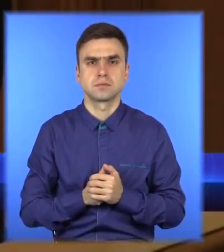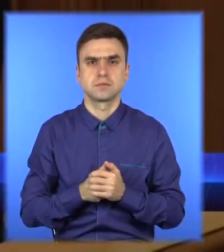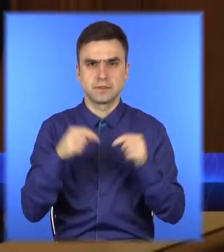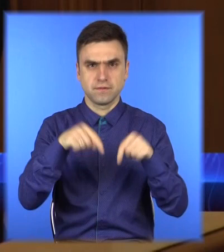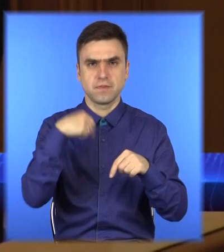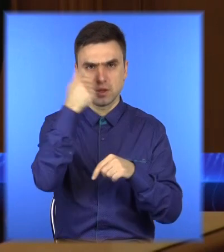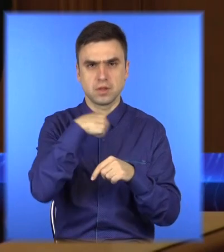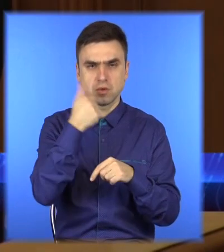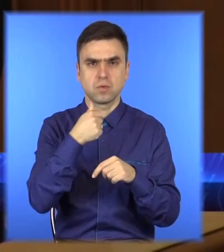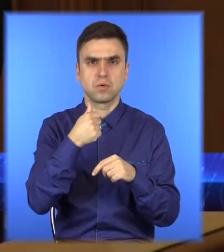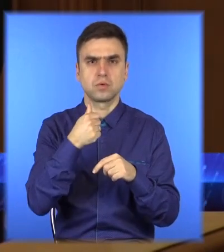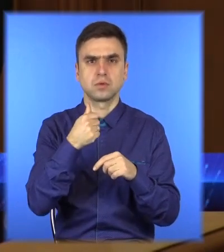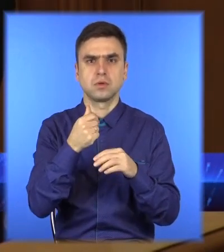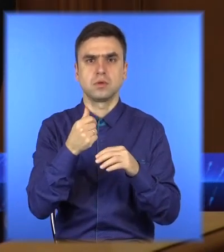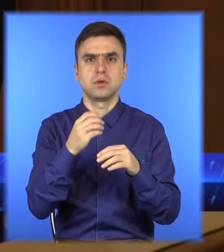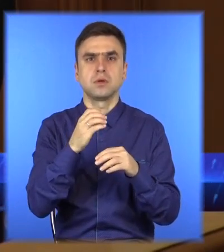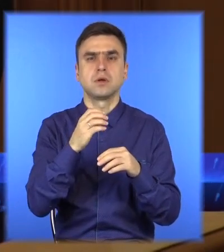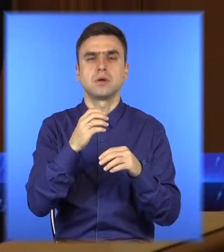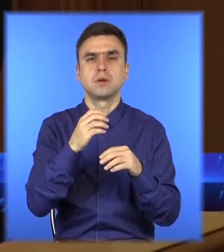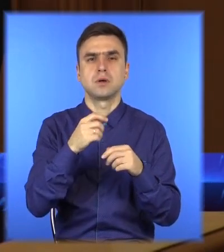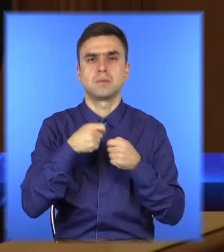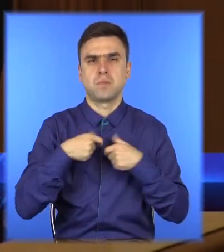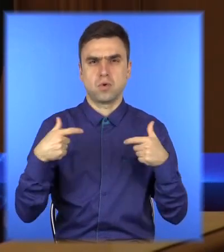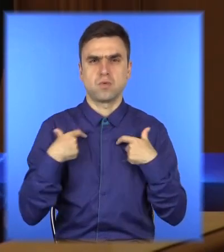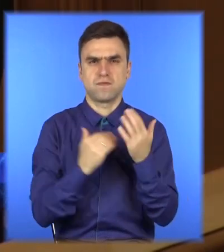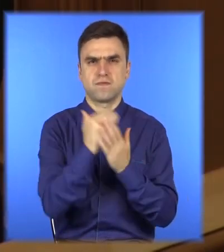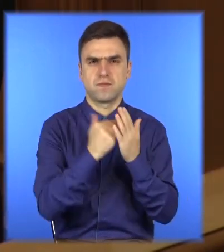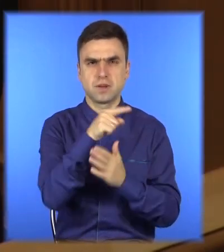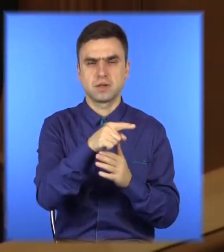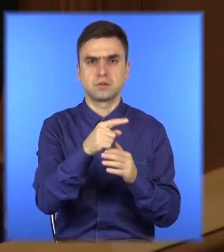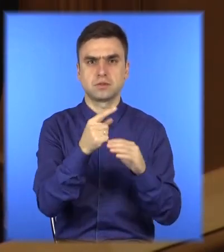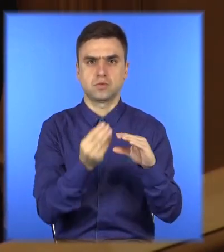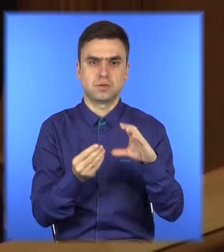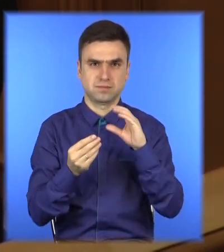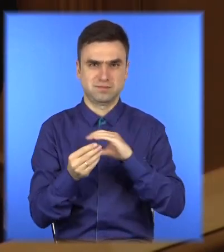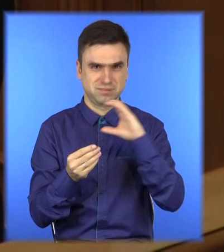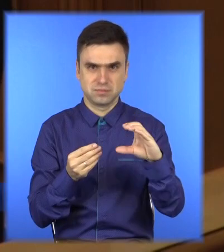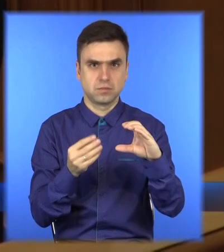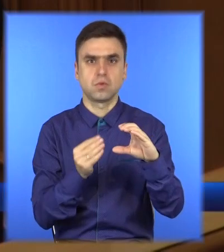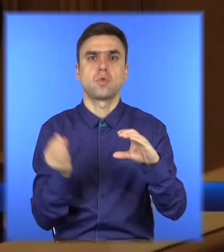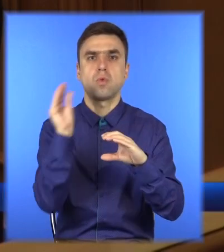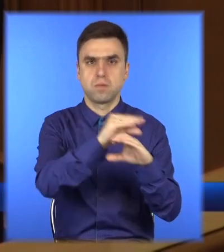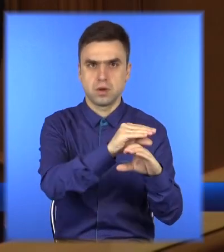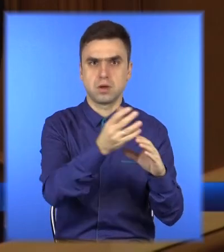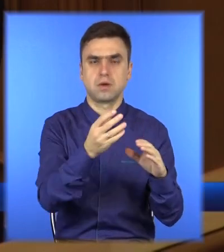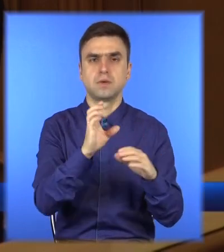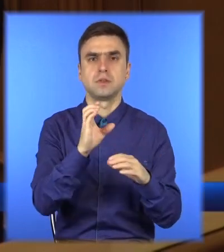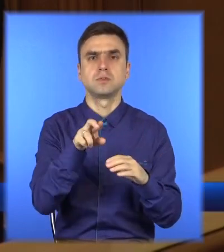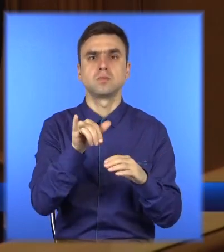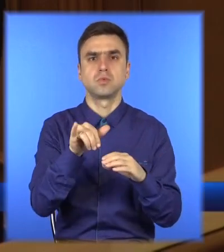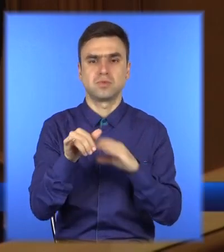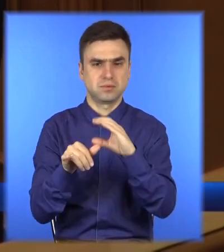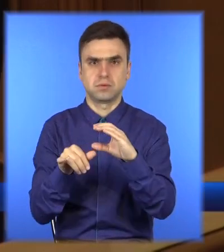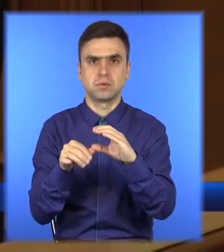році додатково 2,1 мільярда гривень. На СБУ в цьому році додатково 1,6 мільярда гривень. На МВС, шановні